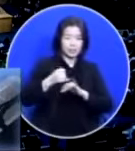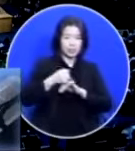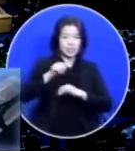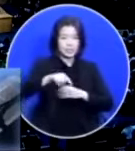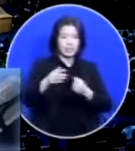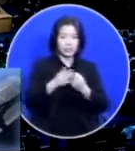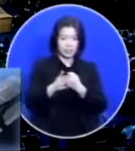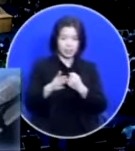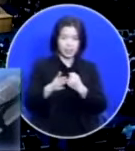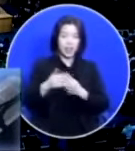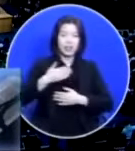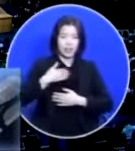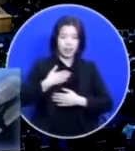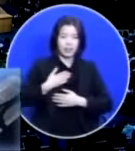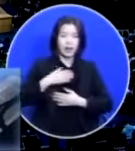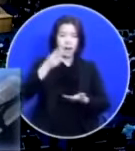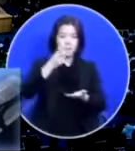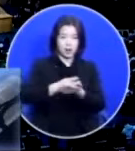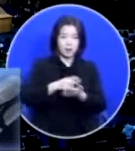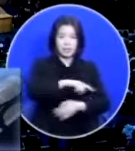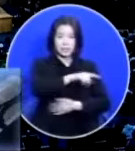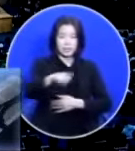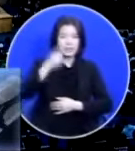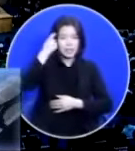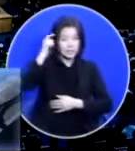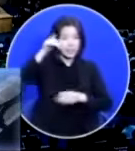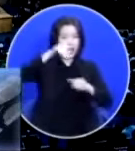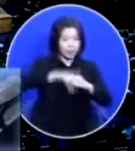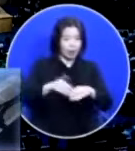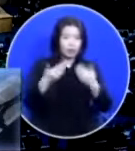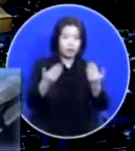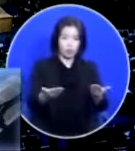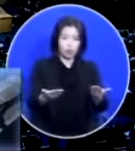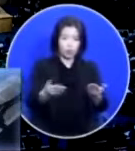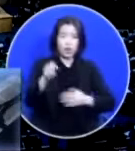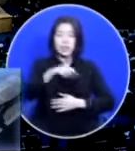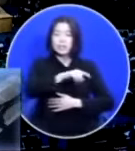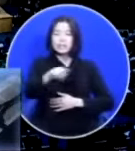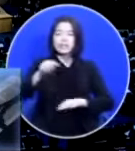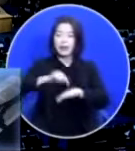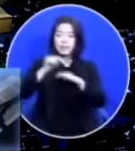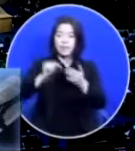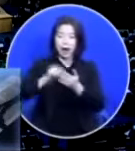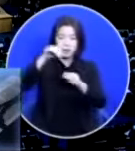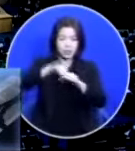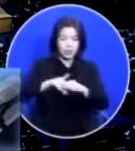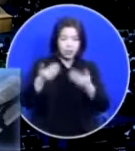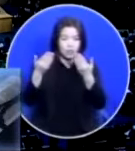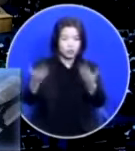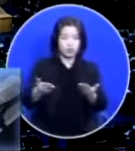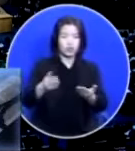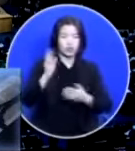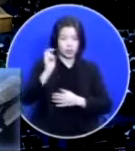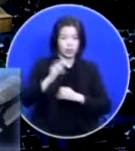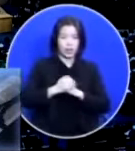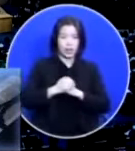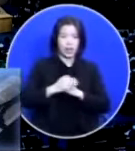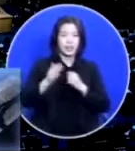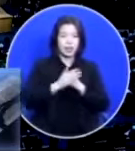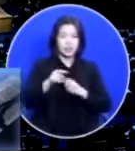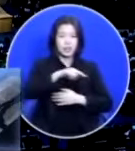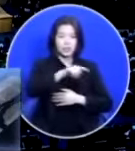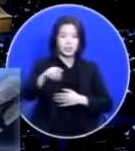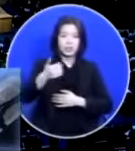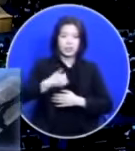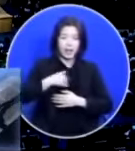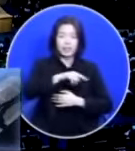나는 내 율법을 그들의 생각에 넣어주고 그들의 마음에다가 새겨주겠다 그래야 나는 그들의